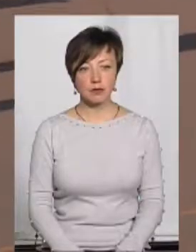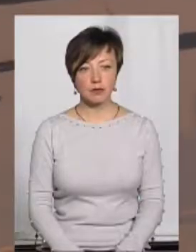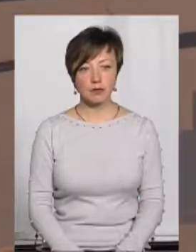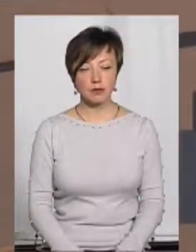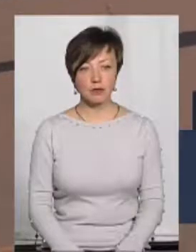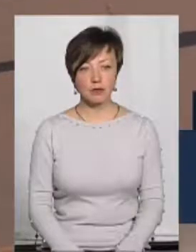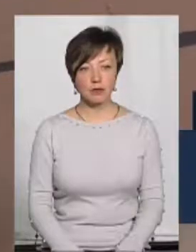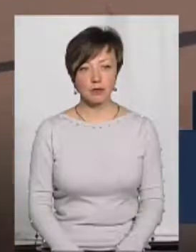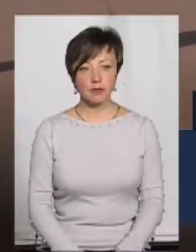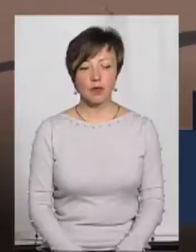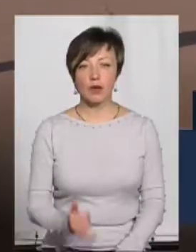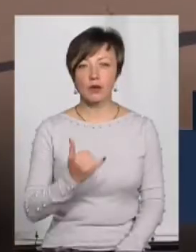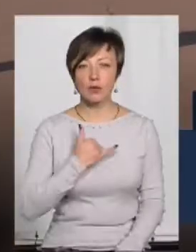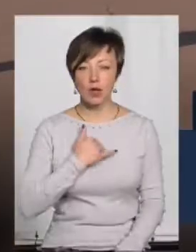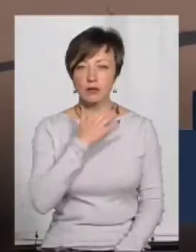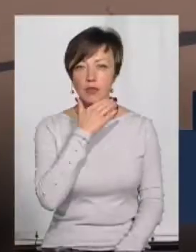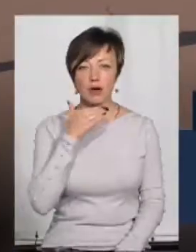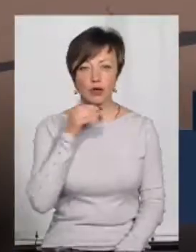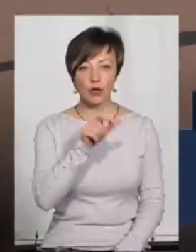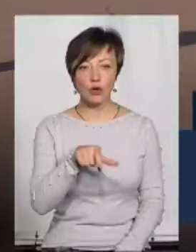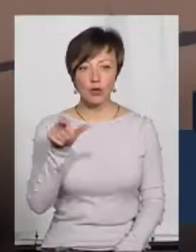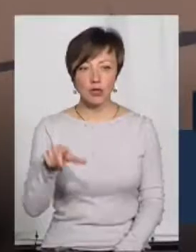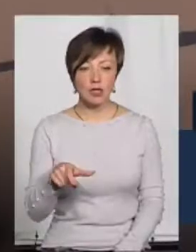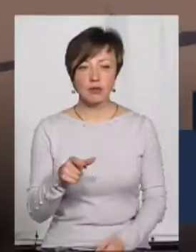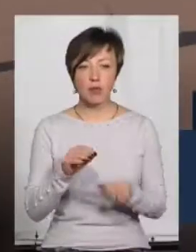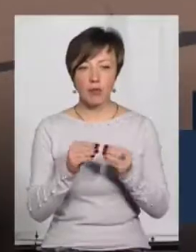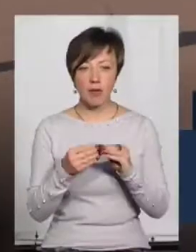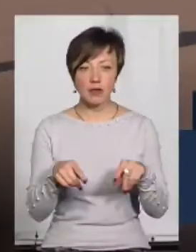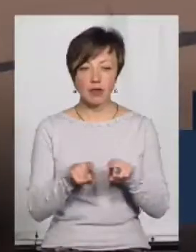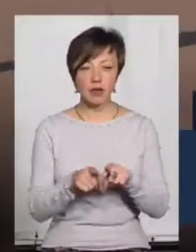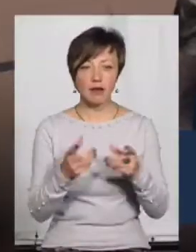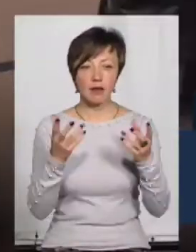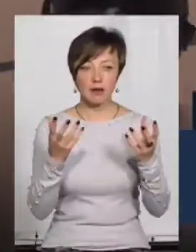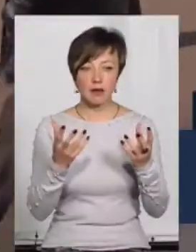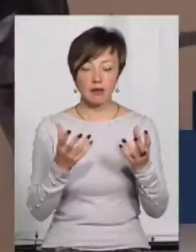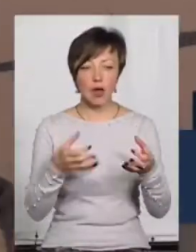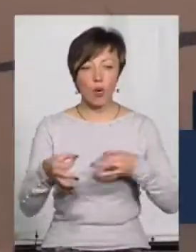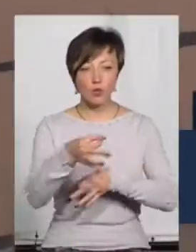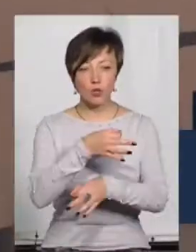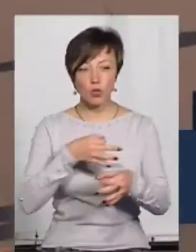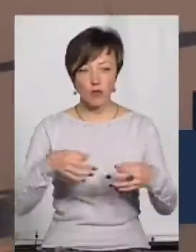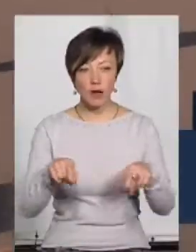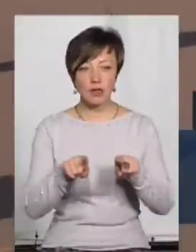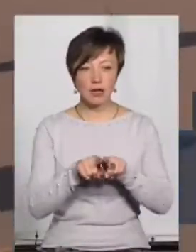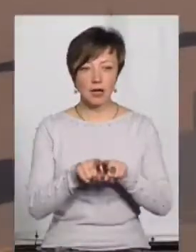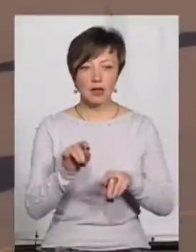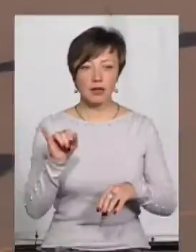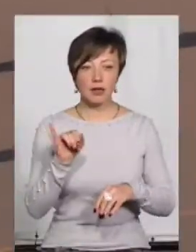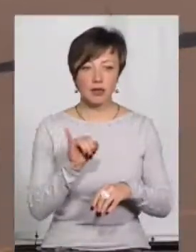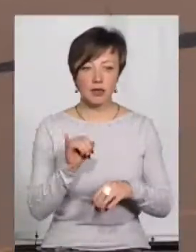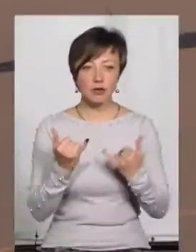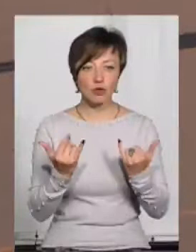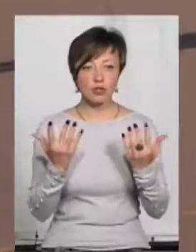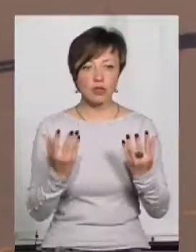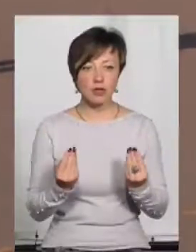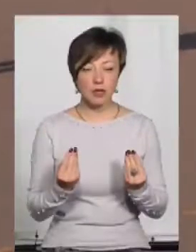До нас досить багато людей звертаються з даною проблематикою, як наденний стаціонар, тобто з законфортуванням, так і на сьогоднішній